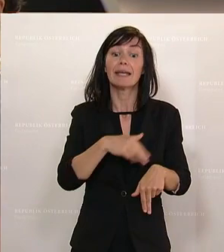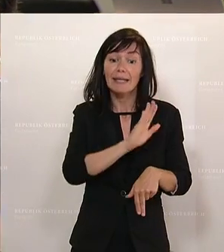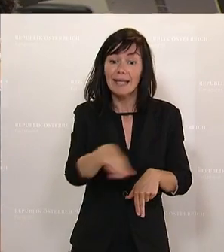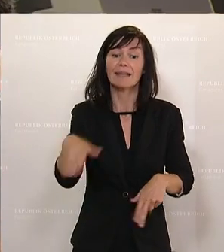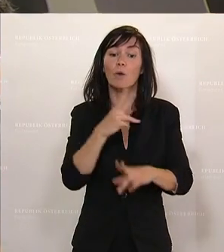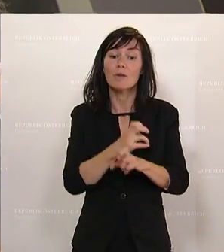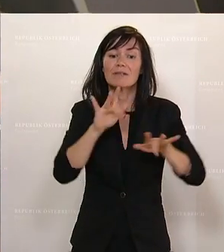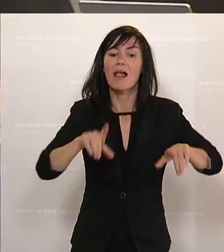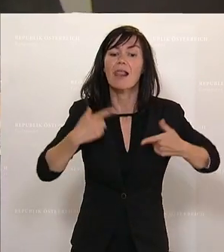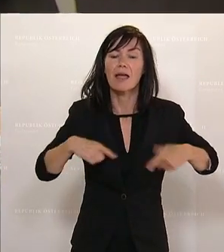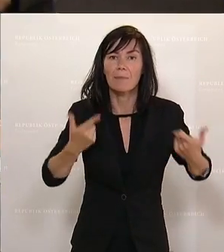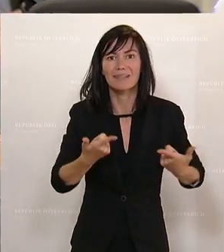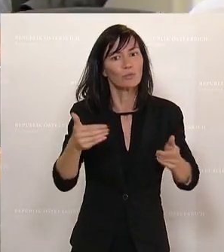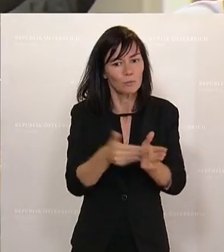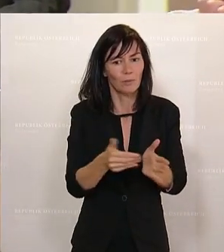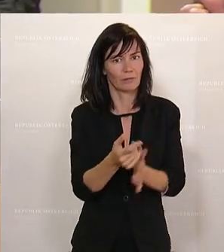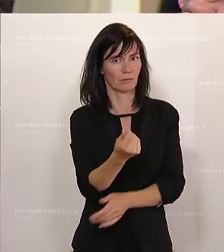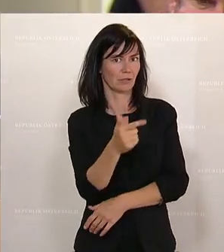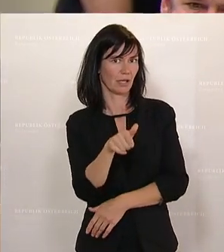die brauchen dieses Geld.